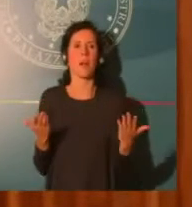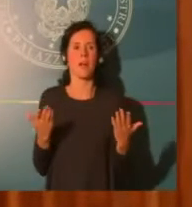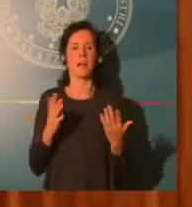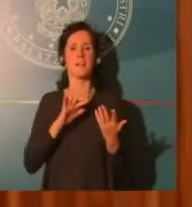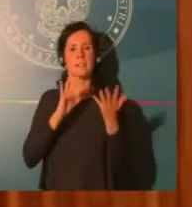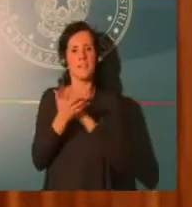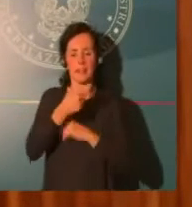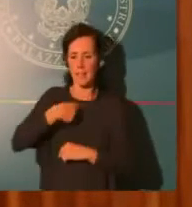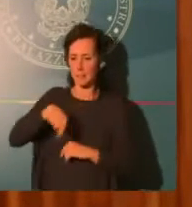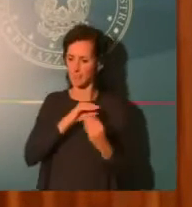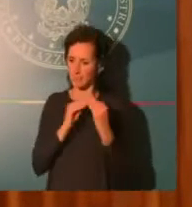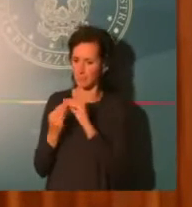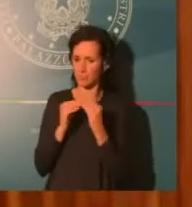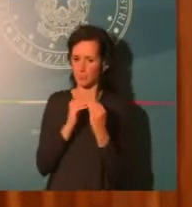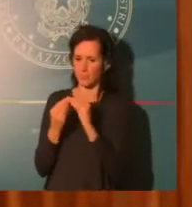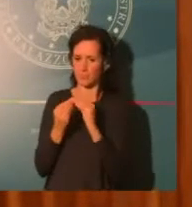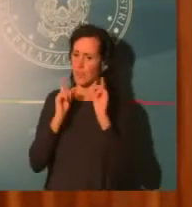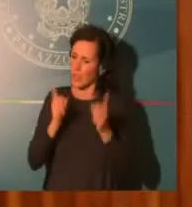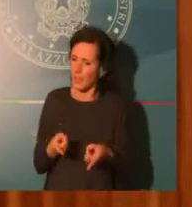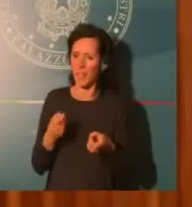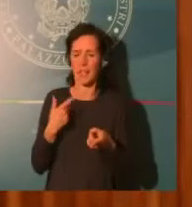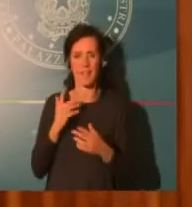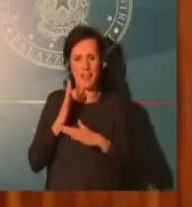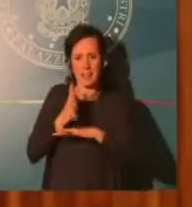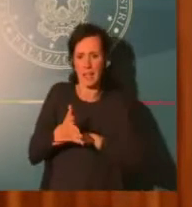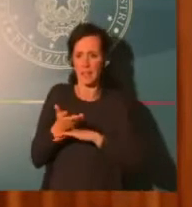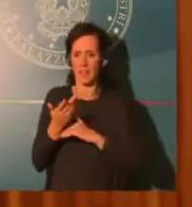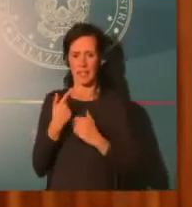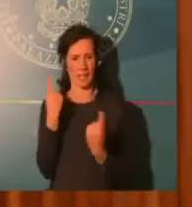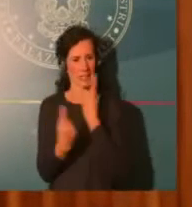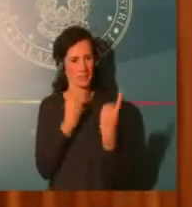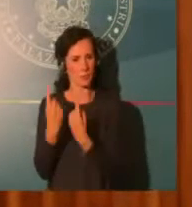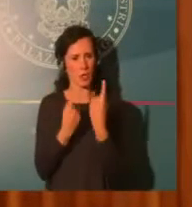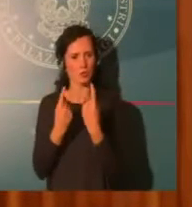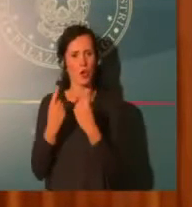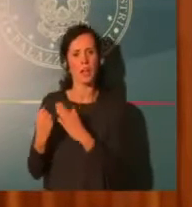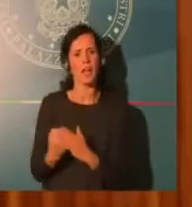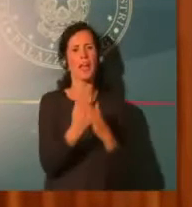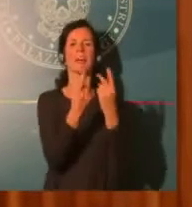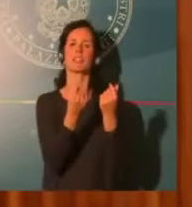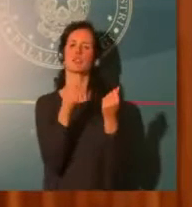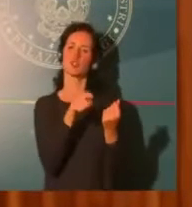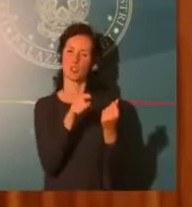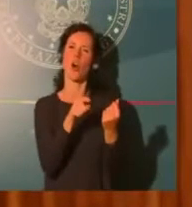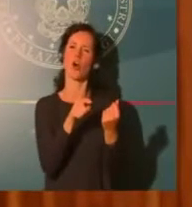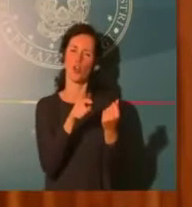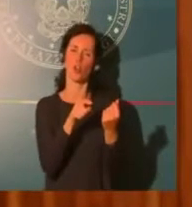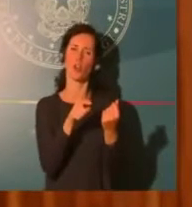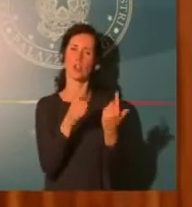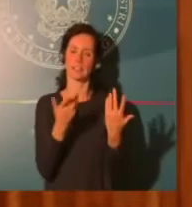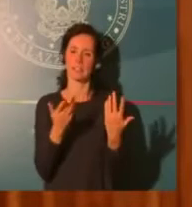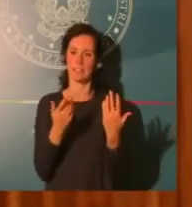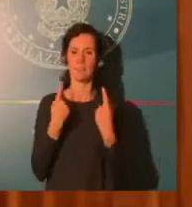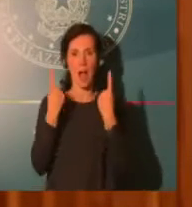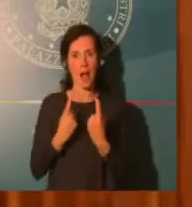o che fossero legati esclusivamente a dei crediti. Dovevamo far arrivare immediatamente sui conti